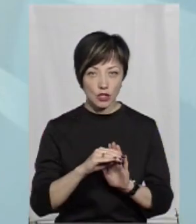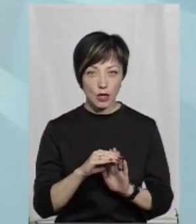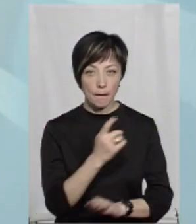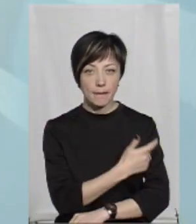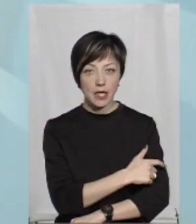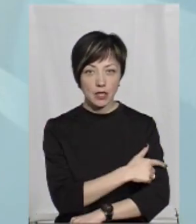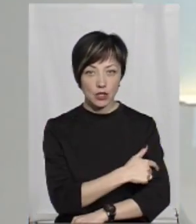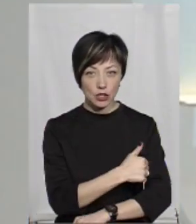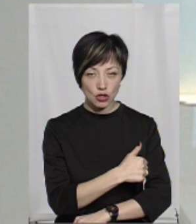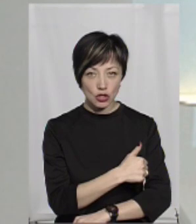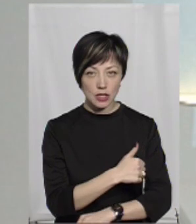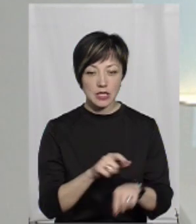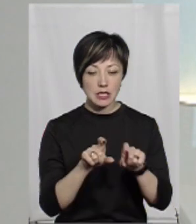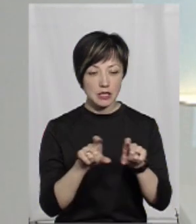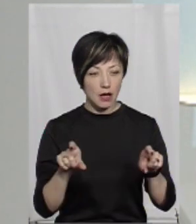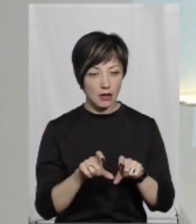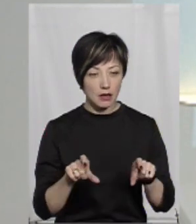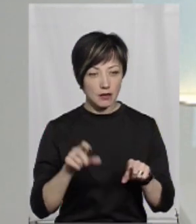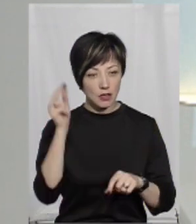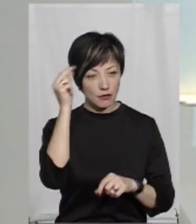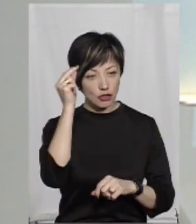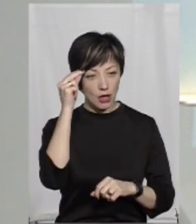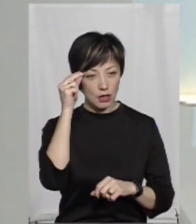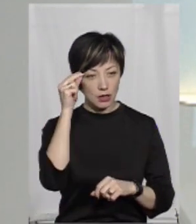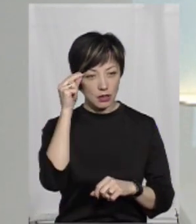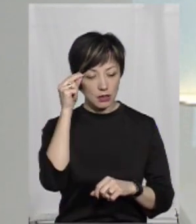медичних закладів, навчальних,